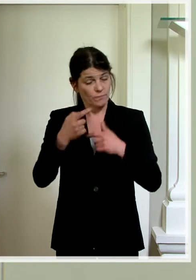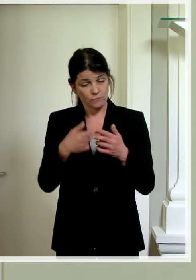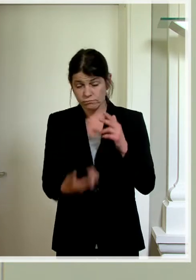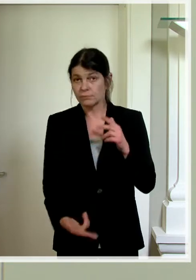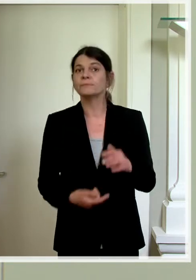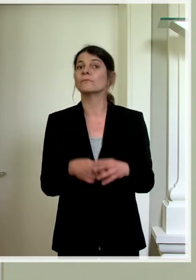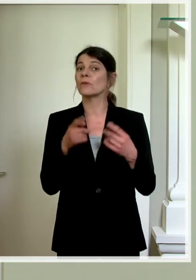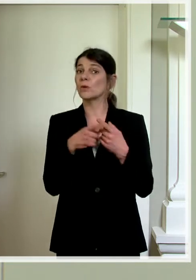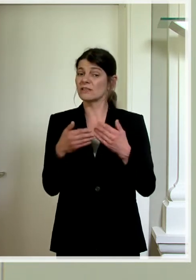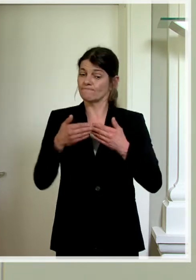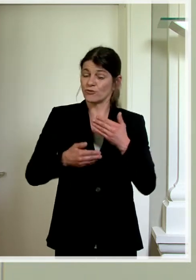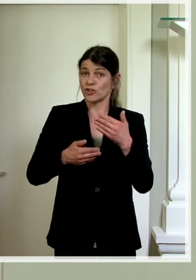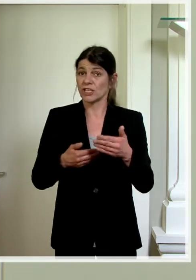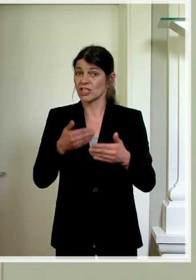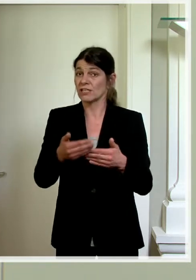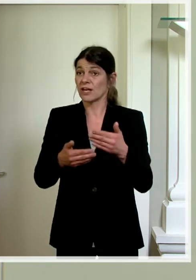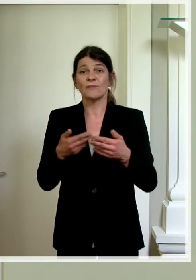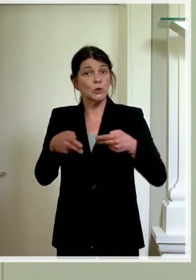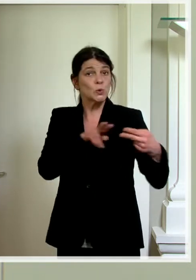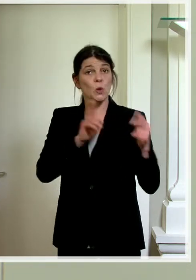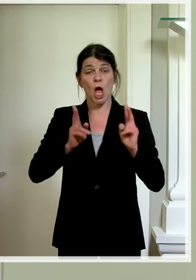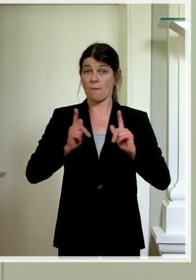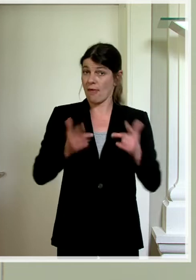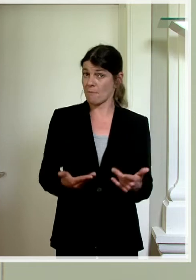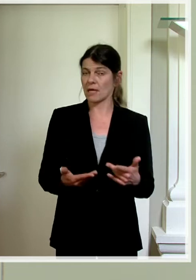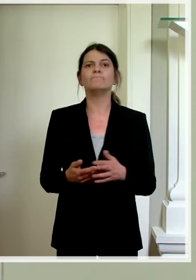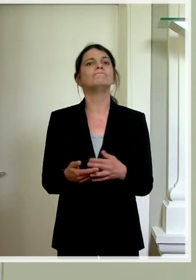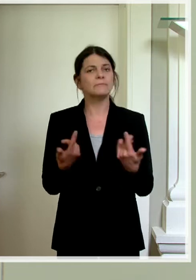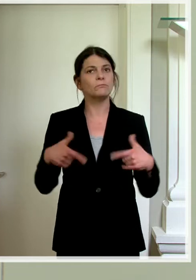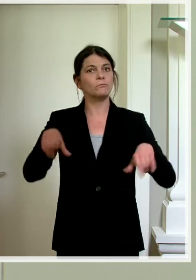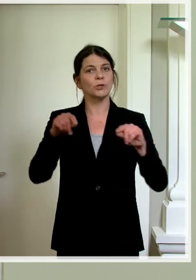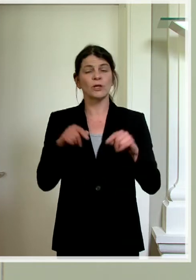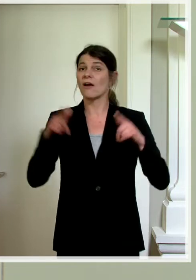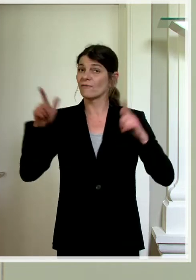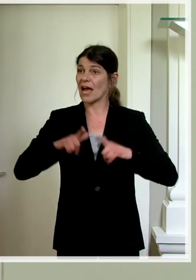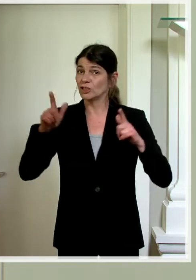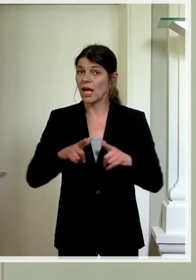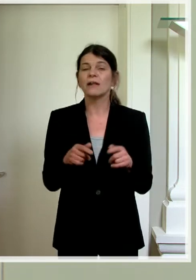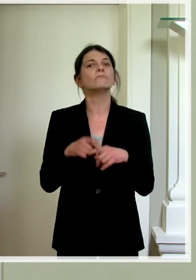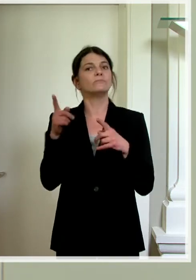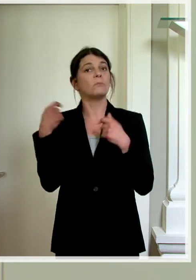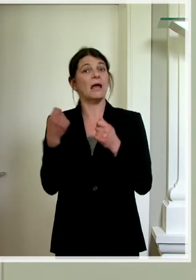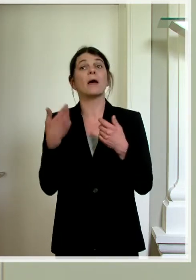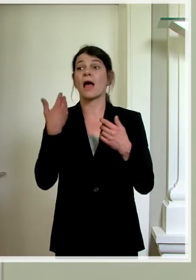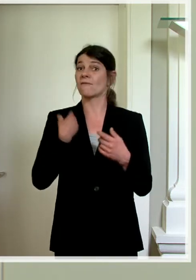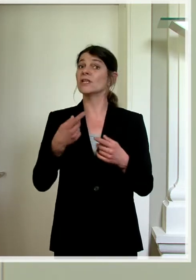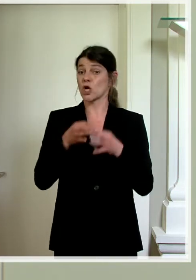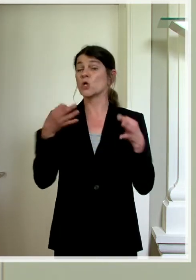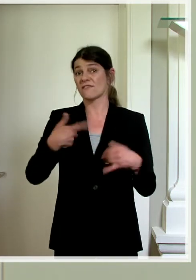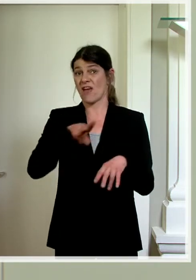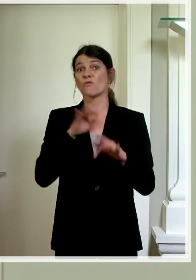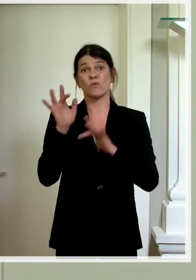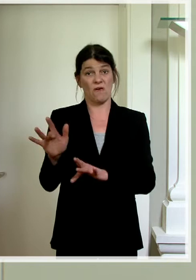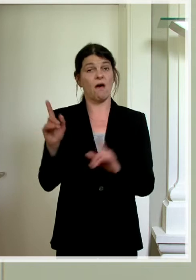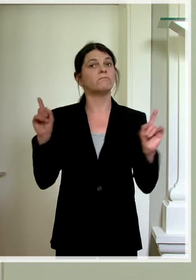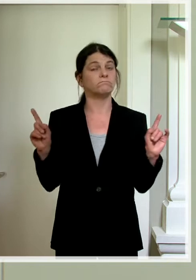durch diese schrittweise Normalisierung kommen Veranstaltern und Betreibern wiederum eine große Verantwortung